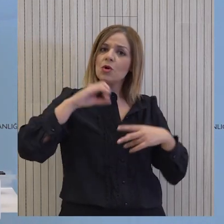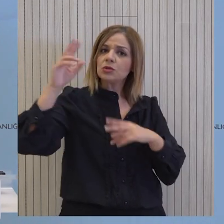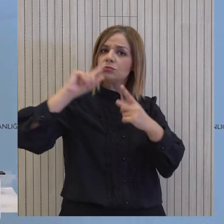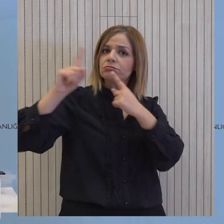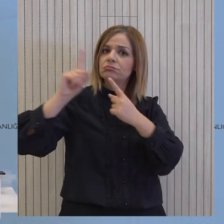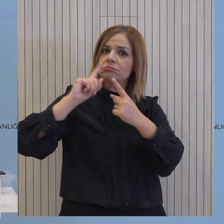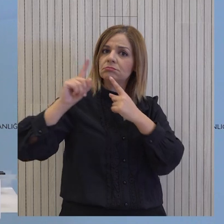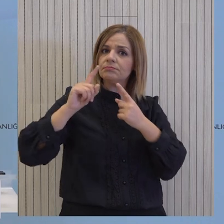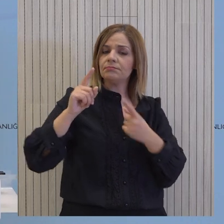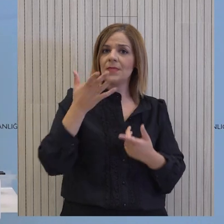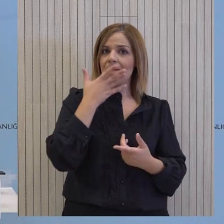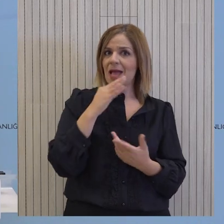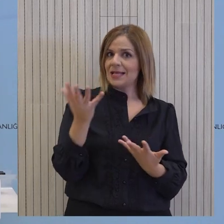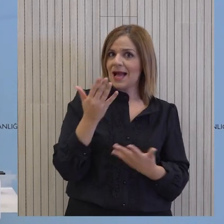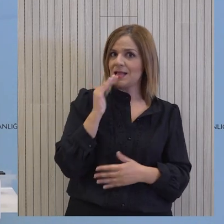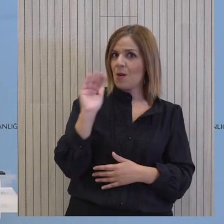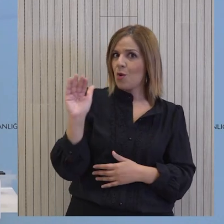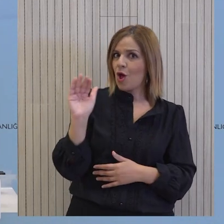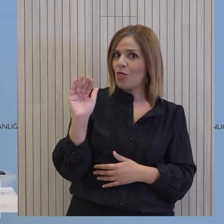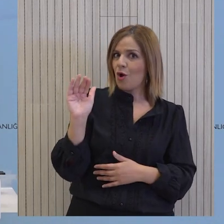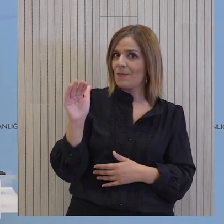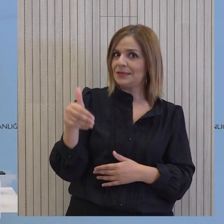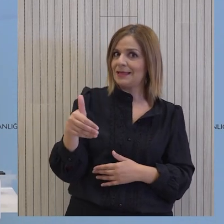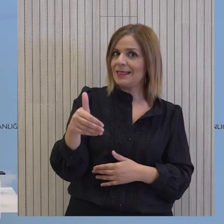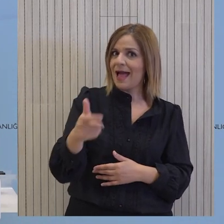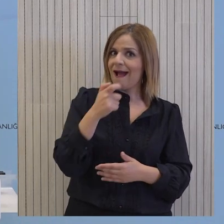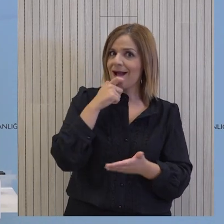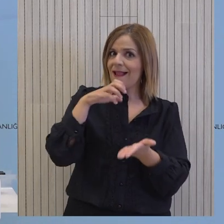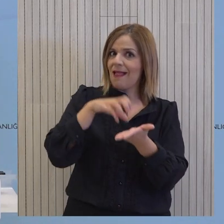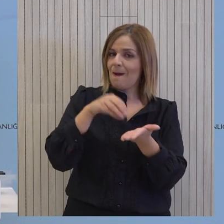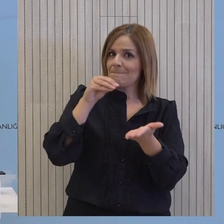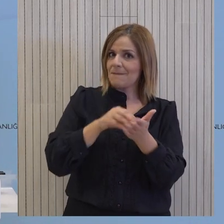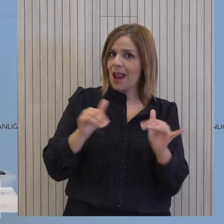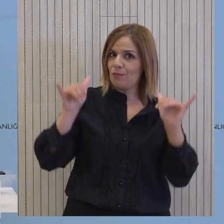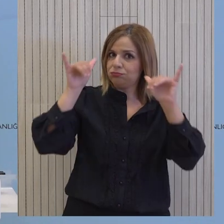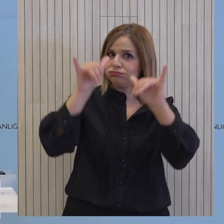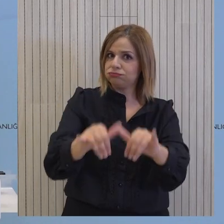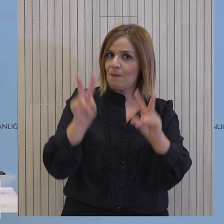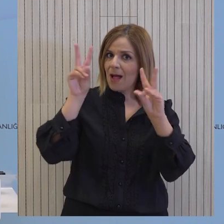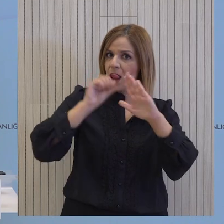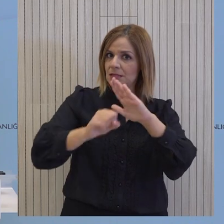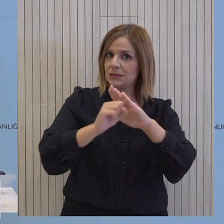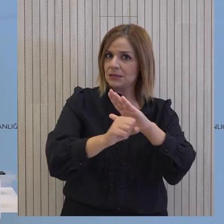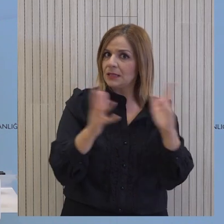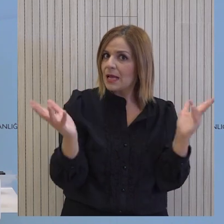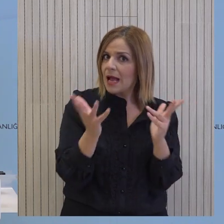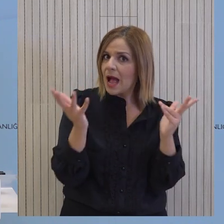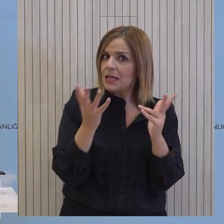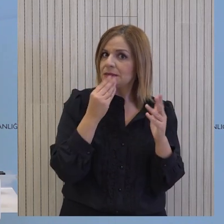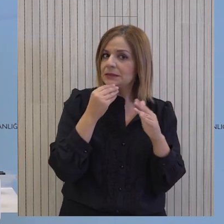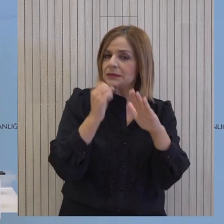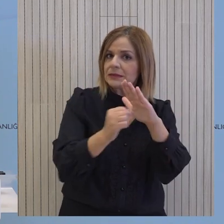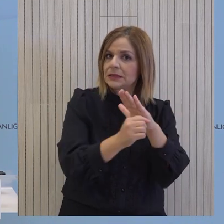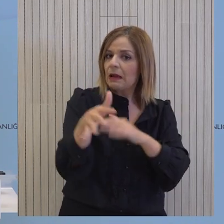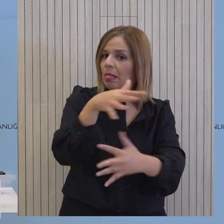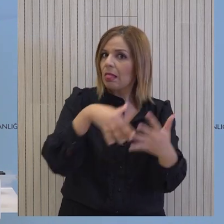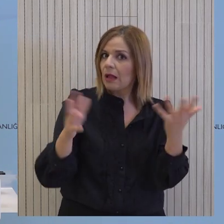Συνένει η προειδοποίηση για οποιαδήποτε επιχείρηση από τη Βάση Ακροτερίου των προτέρων